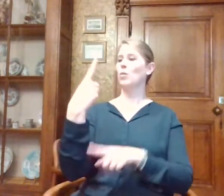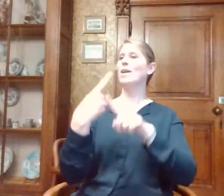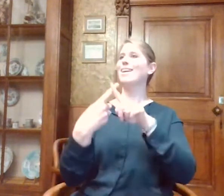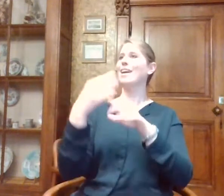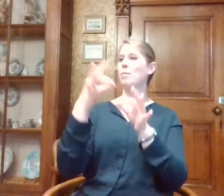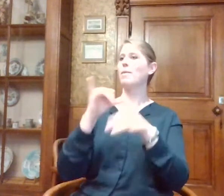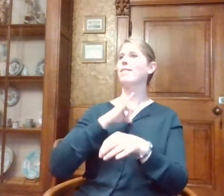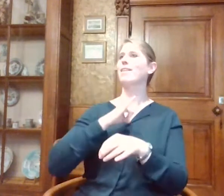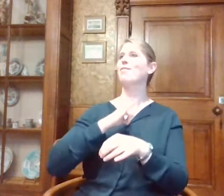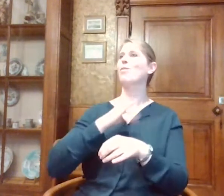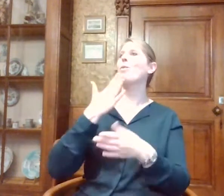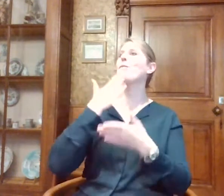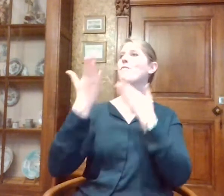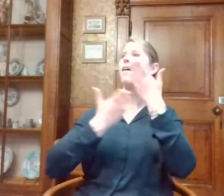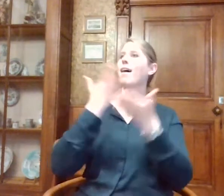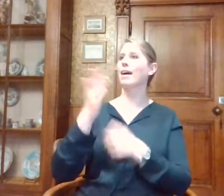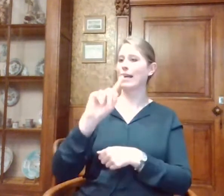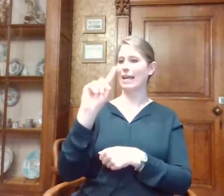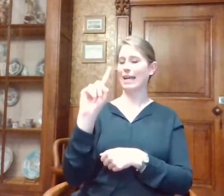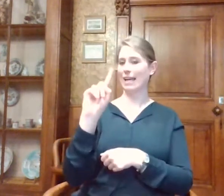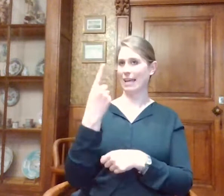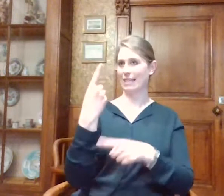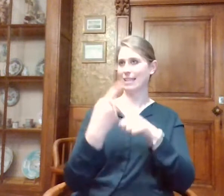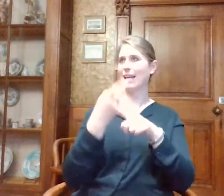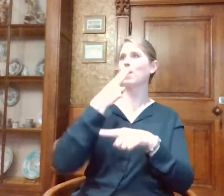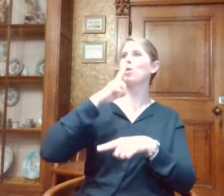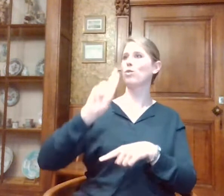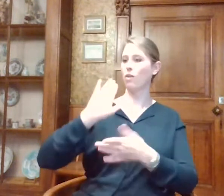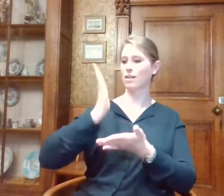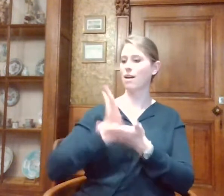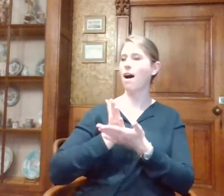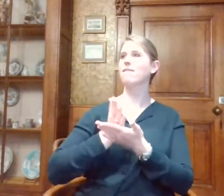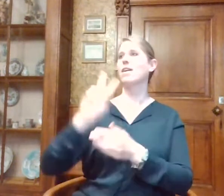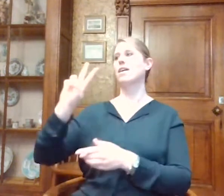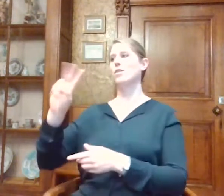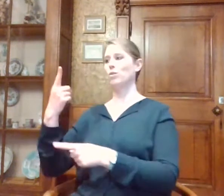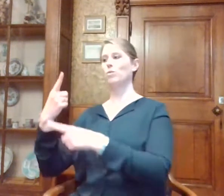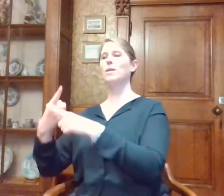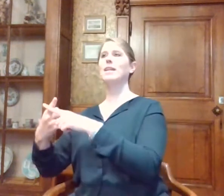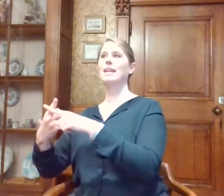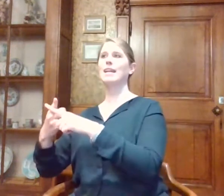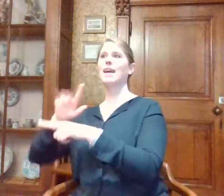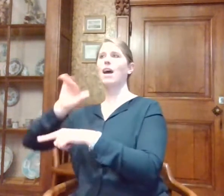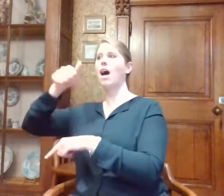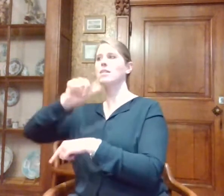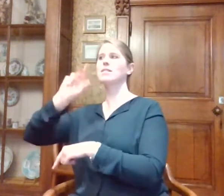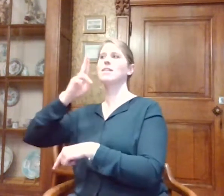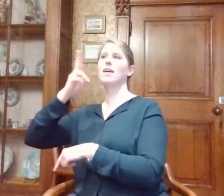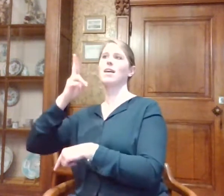sessie aan bod. We komen één keer naar het verhaal van Gerrie en één keer naar het verhaal van Hilde.